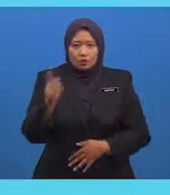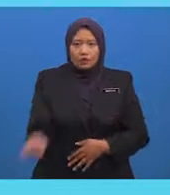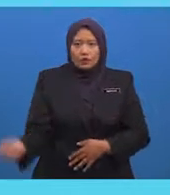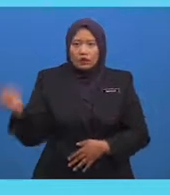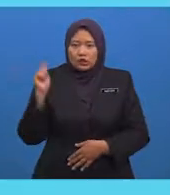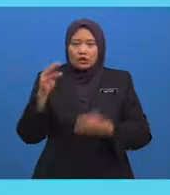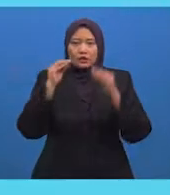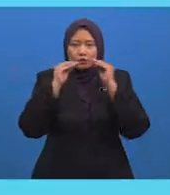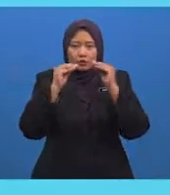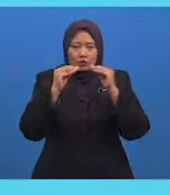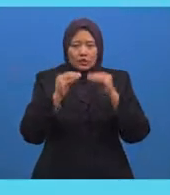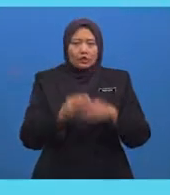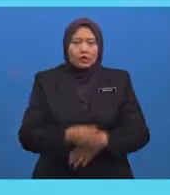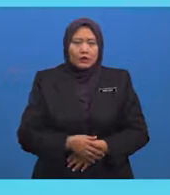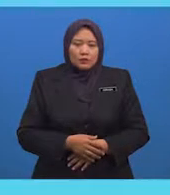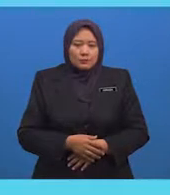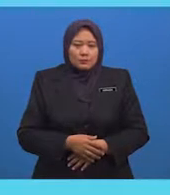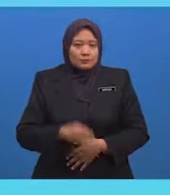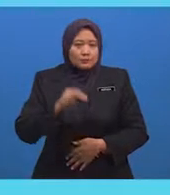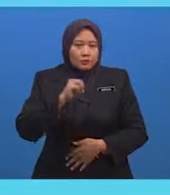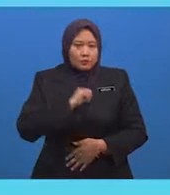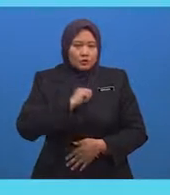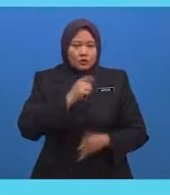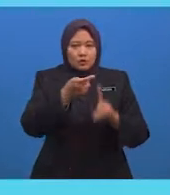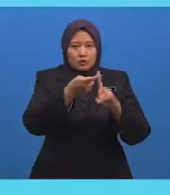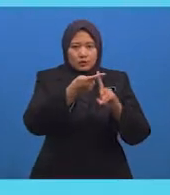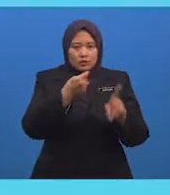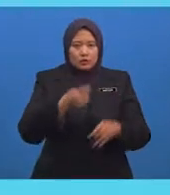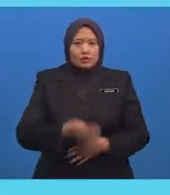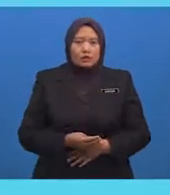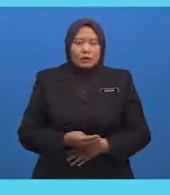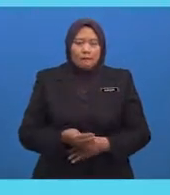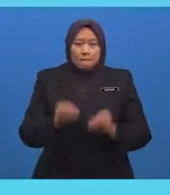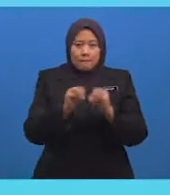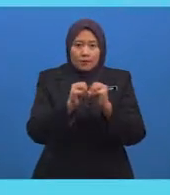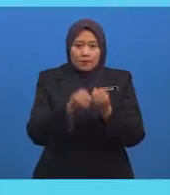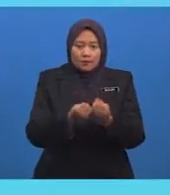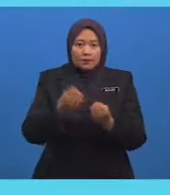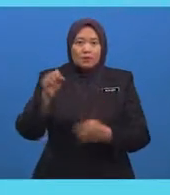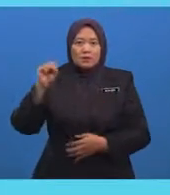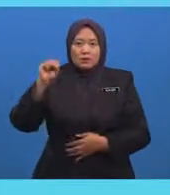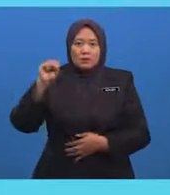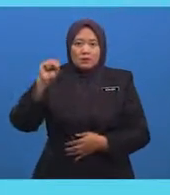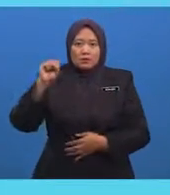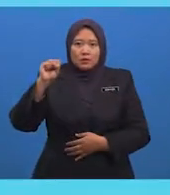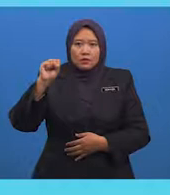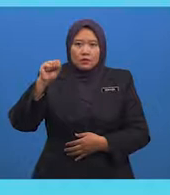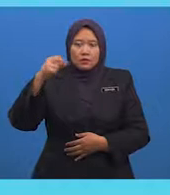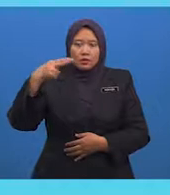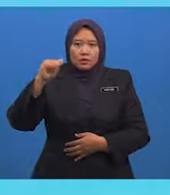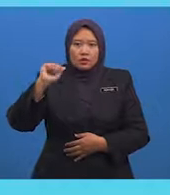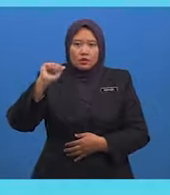Yang masing-masing Daripada mazhab syafi'i Dan mazhab maliki